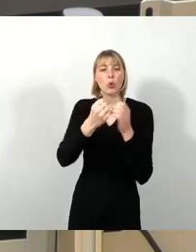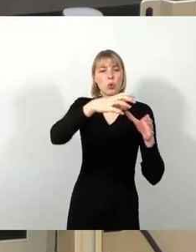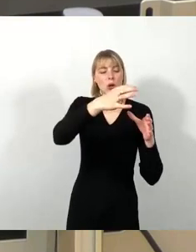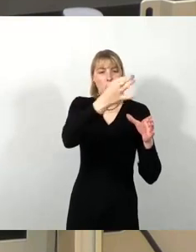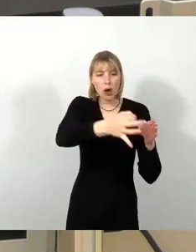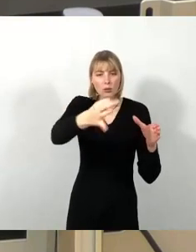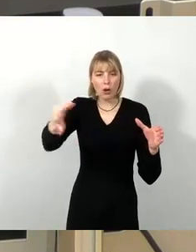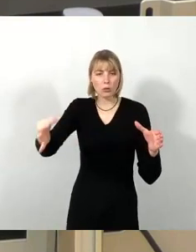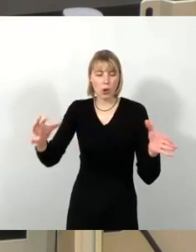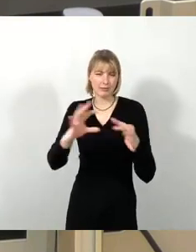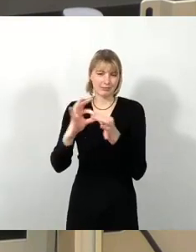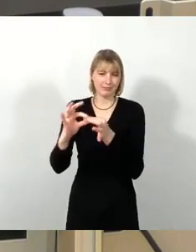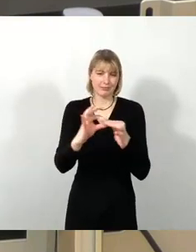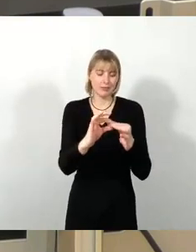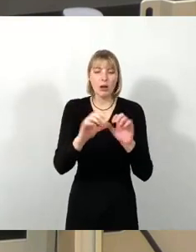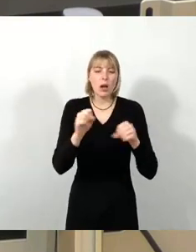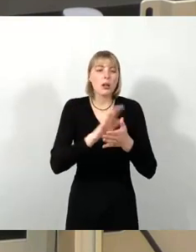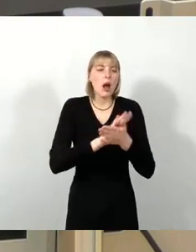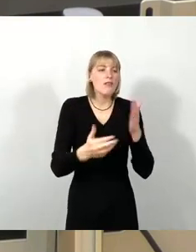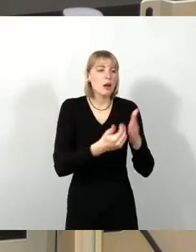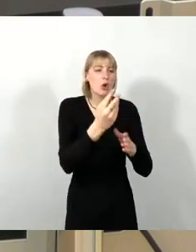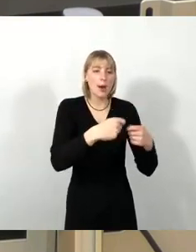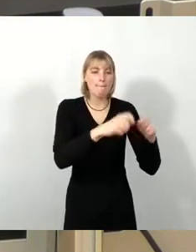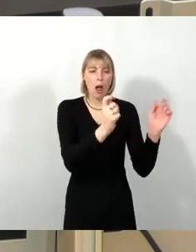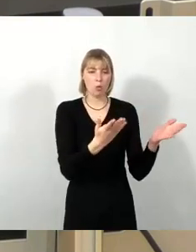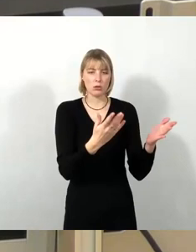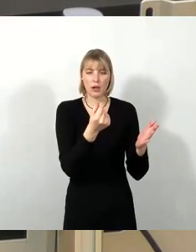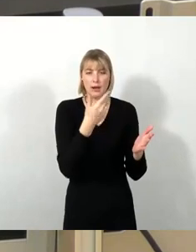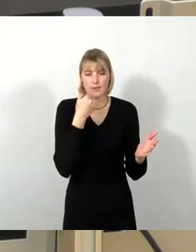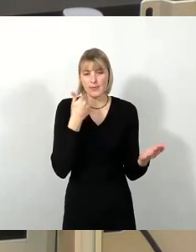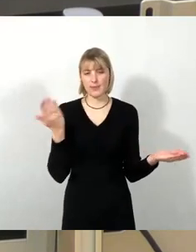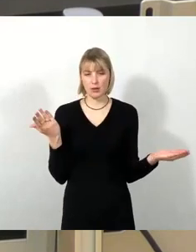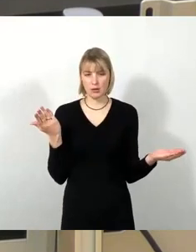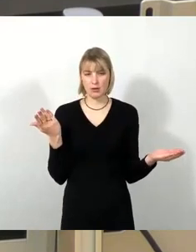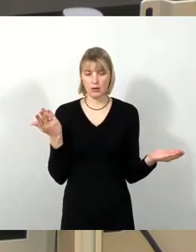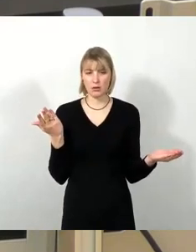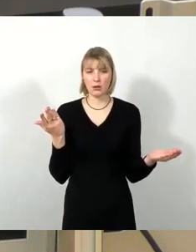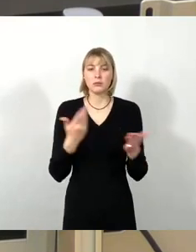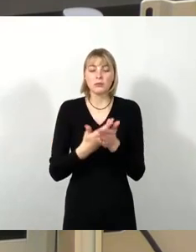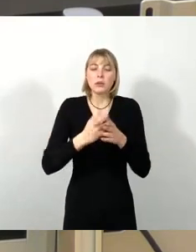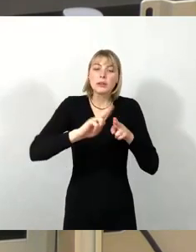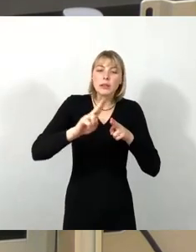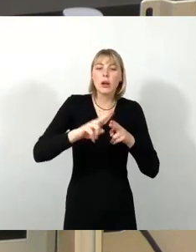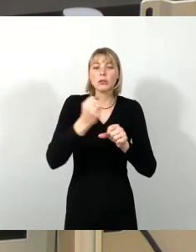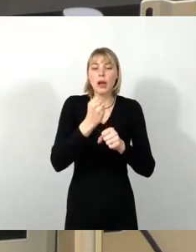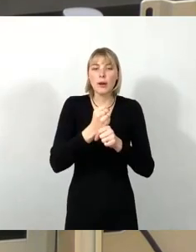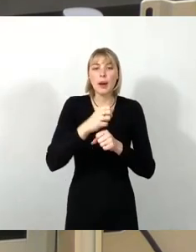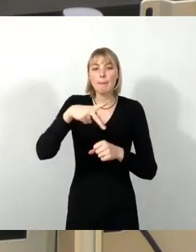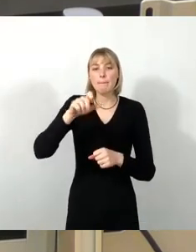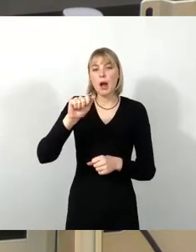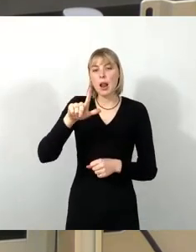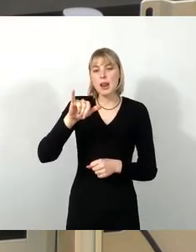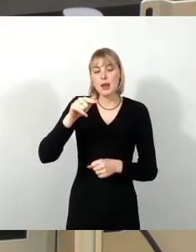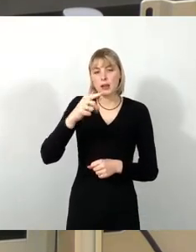irgendwo etwas neu bauen. Dazu haben wir gar nicht das Geld. Das machen wir mit den Sanierungsarbeiten am Palitschhof in Prolis.